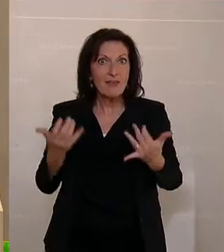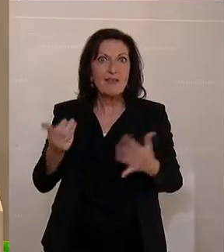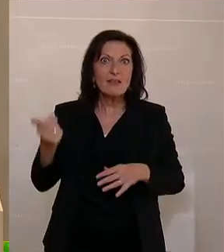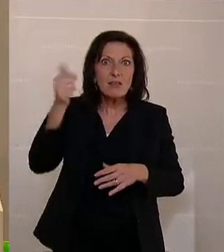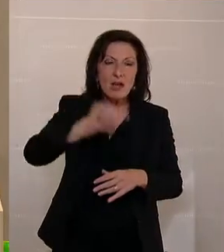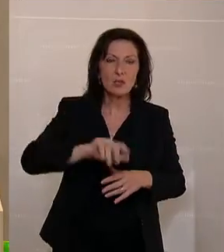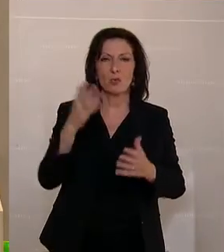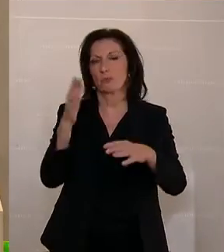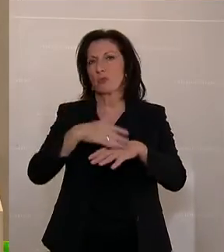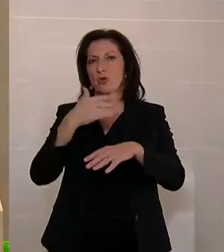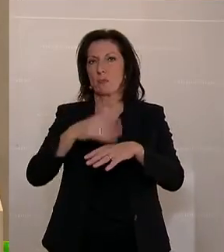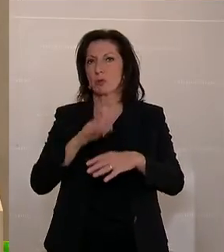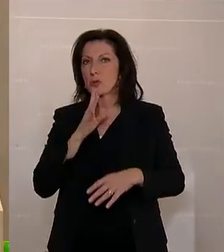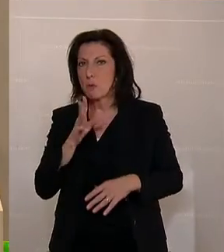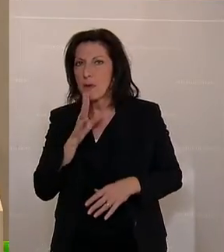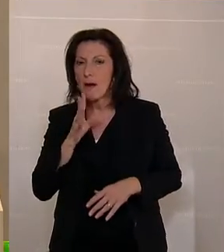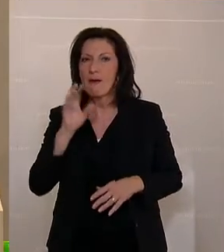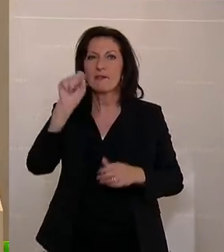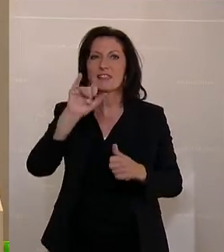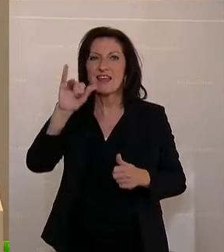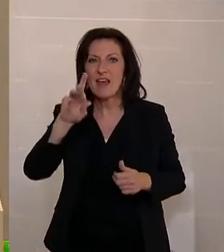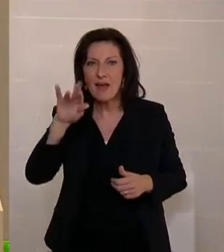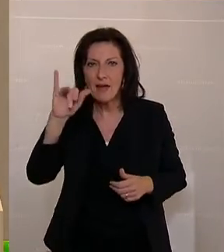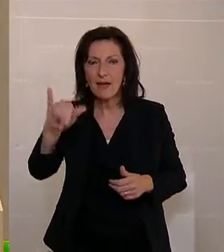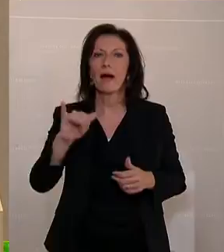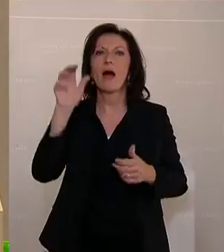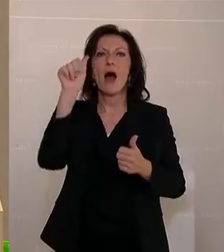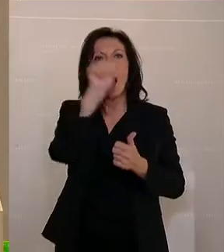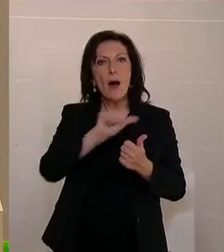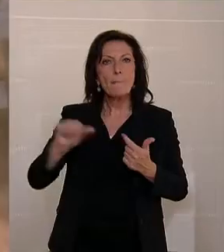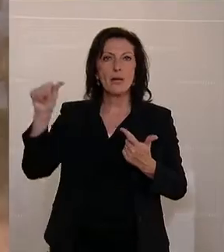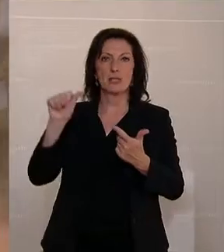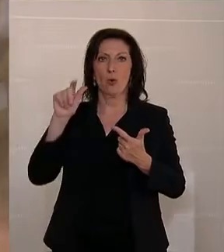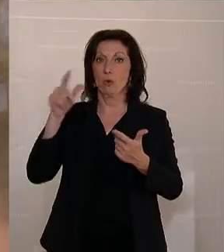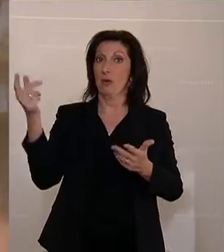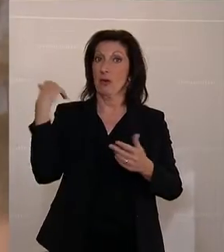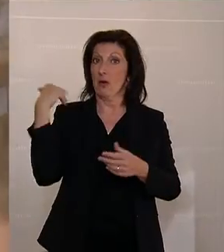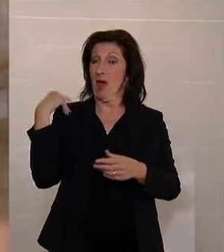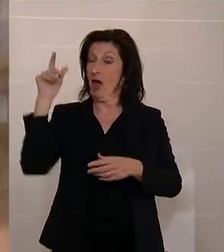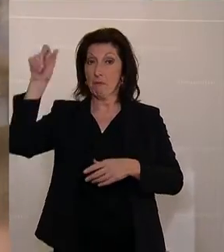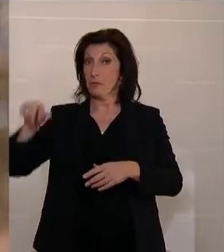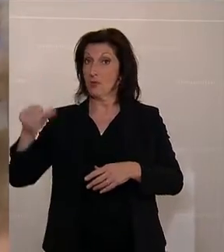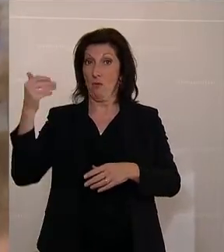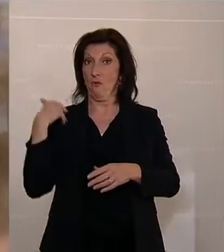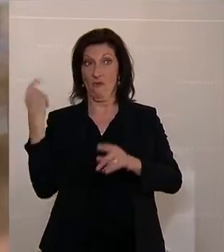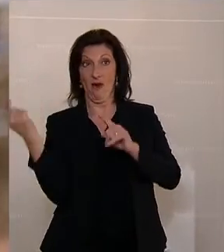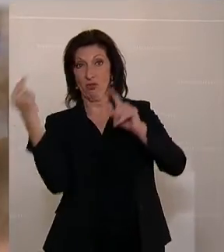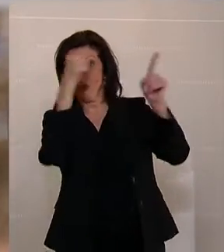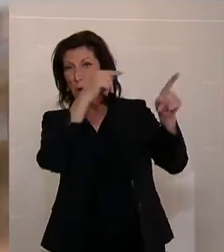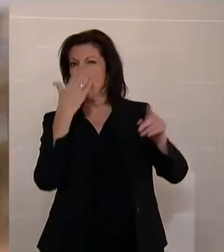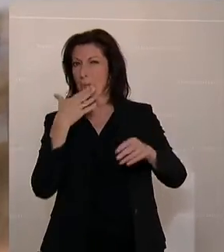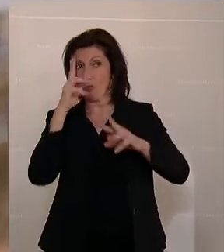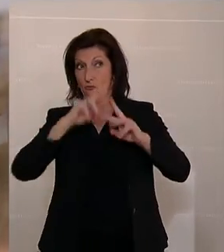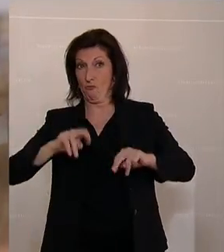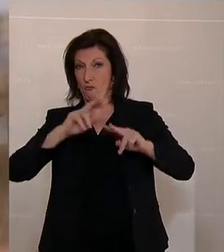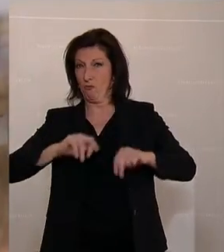Alexa und auch Amazon verwenden. Amazon ist zu einer Sitzung nach Kalifornien geflogen, nur um diesen Forscher kennenzulernen und ihm